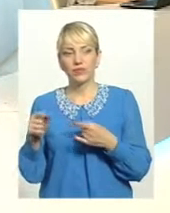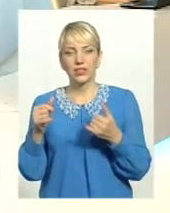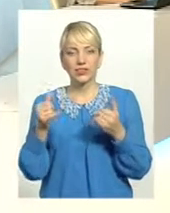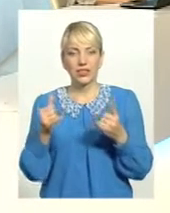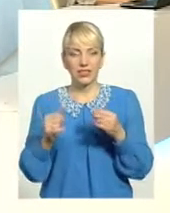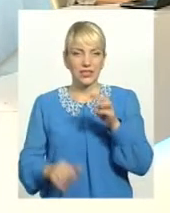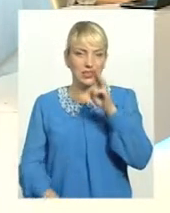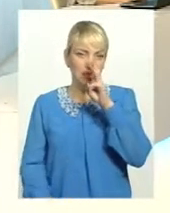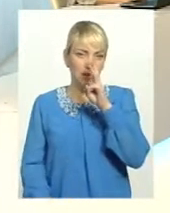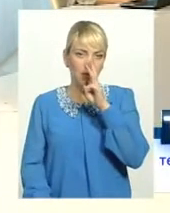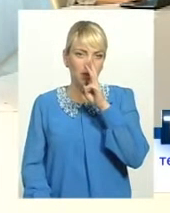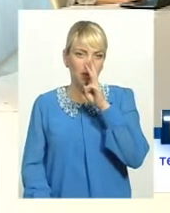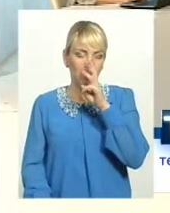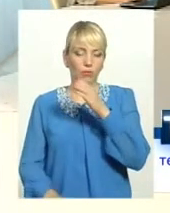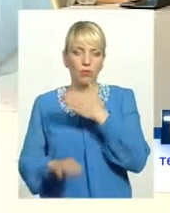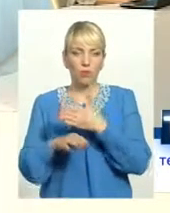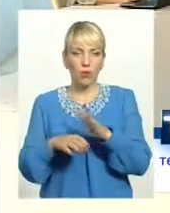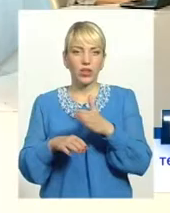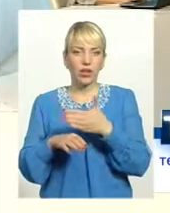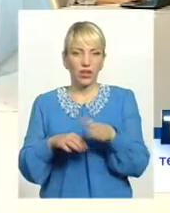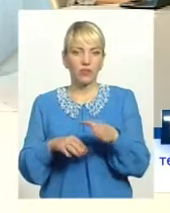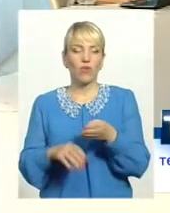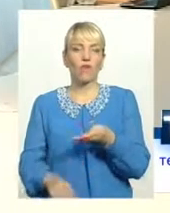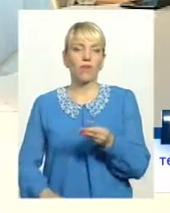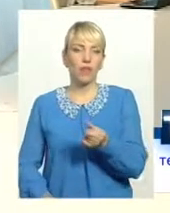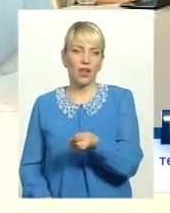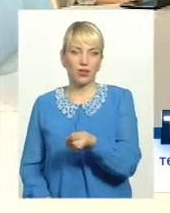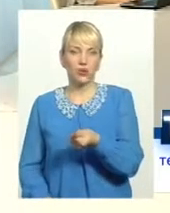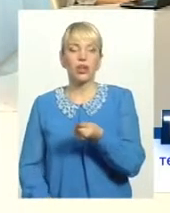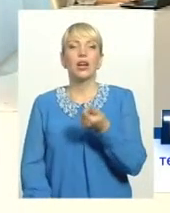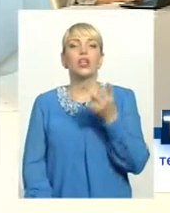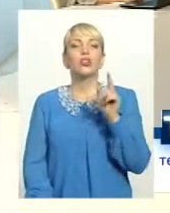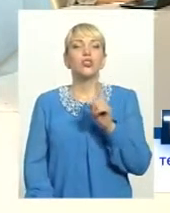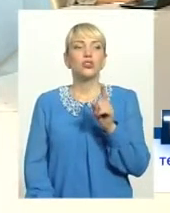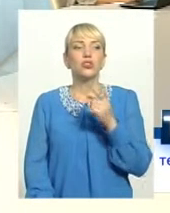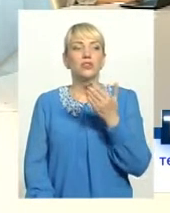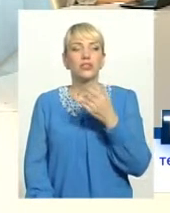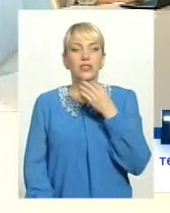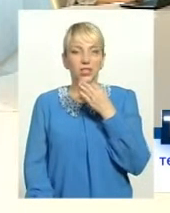заробітну плату потихеньку не виплачують. Що бачить фіскальна служба?